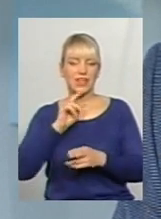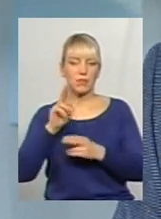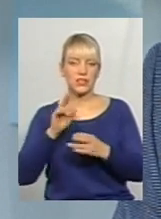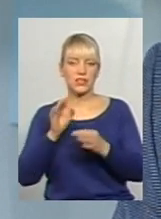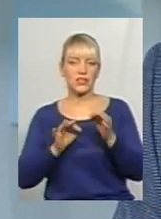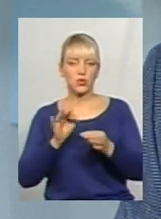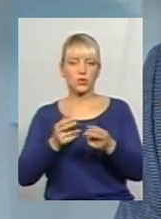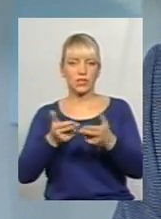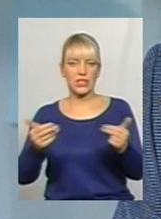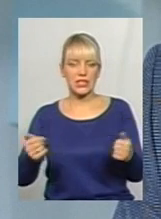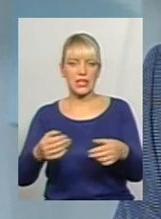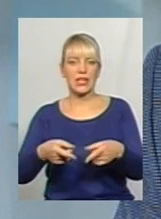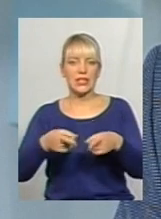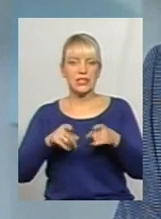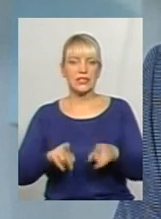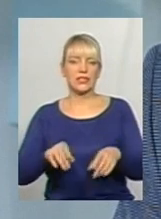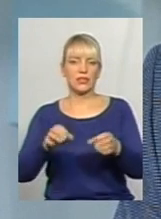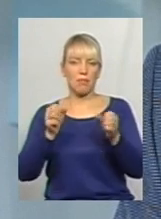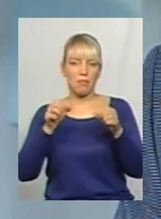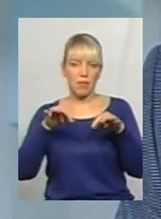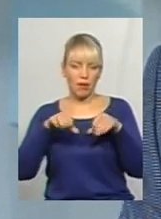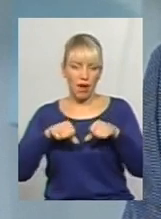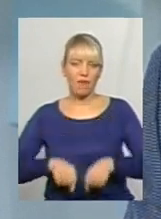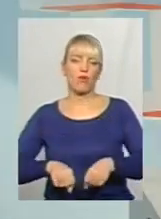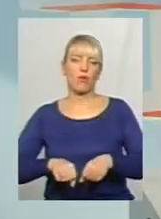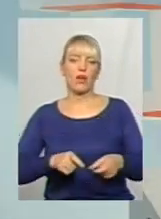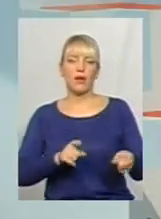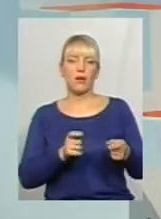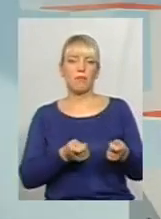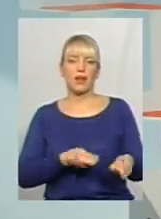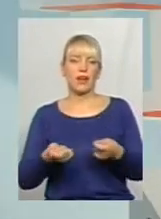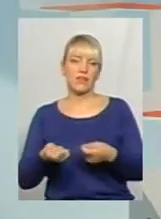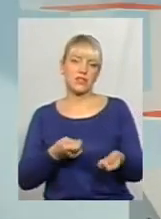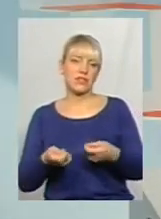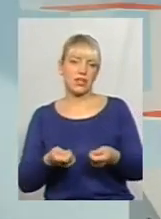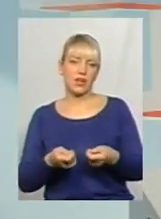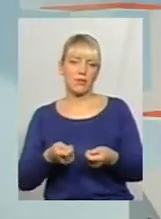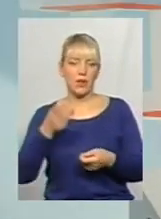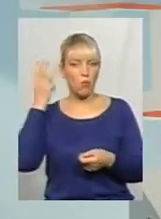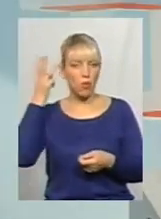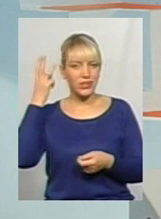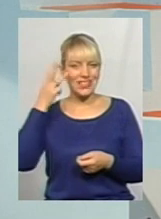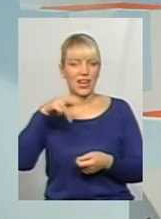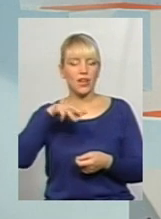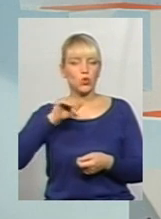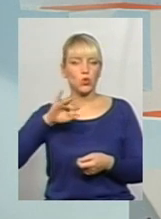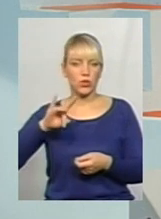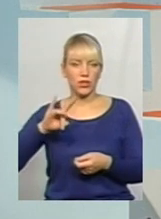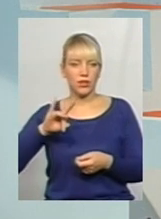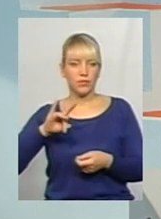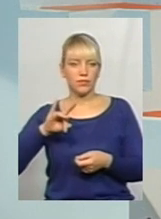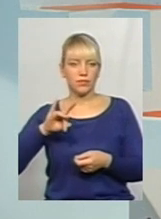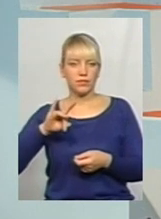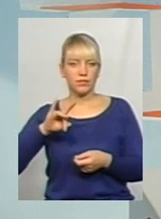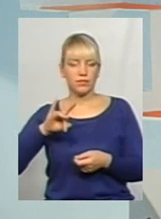дійсно, право перевізника поділя Тур, що він